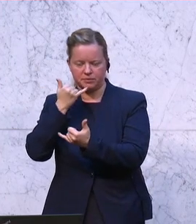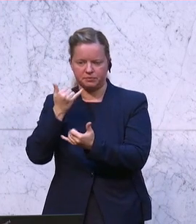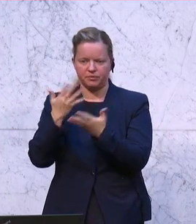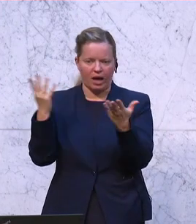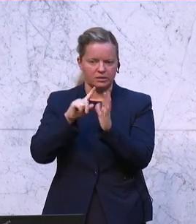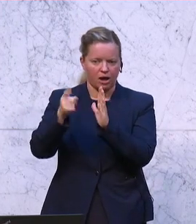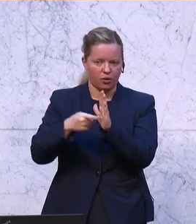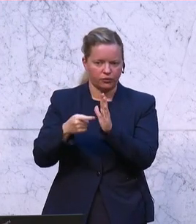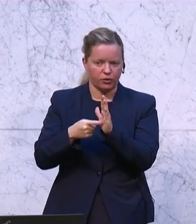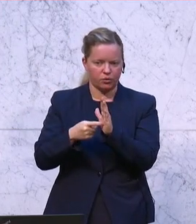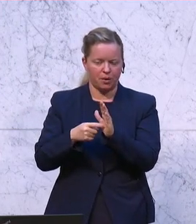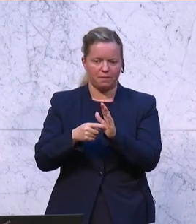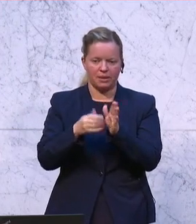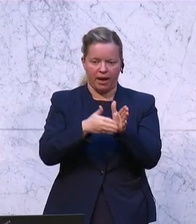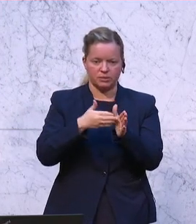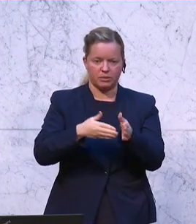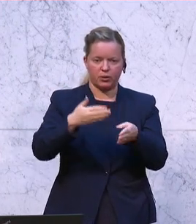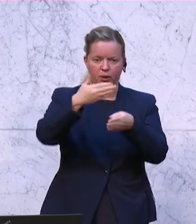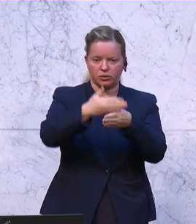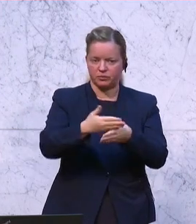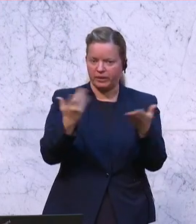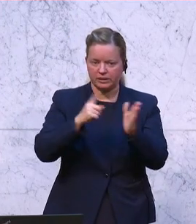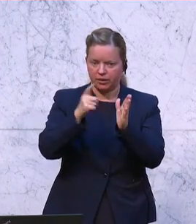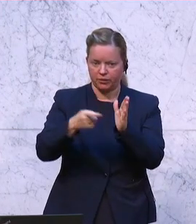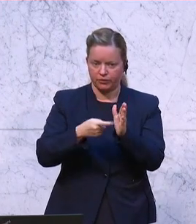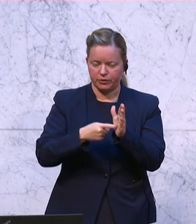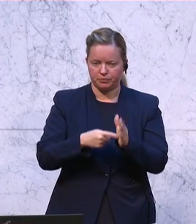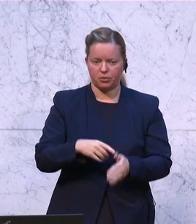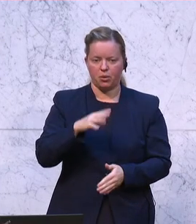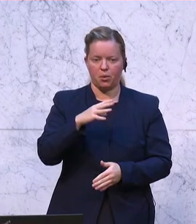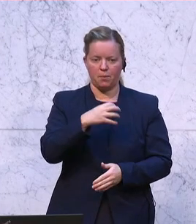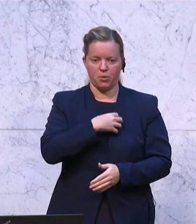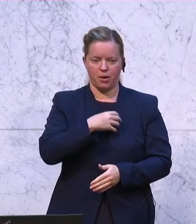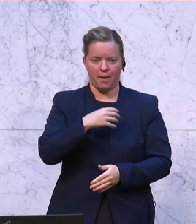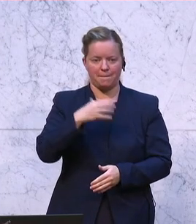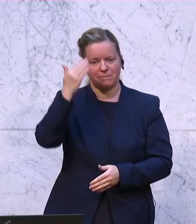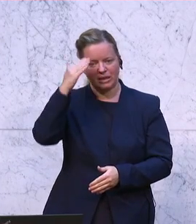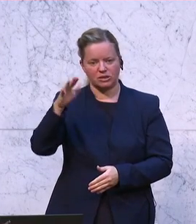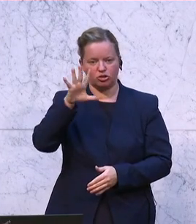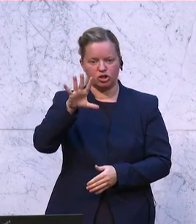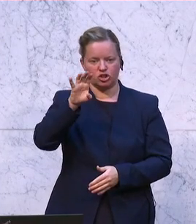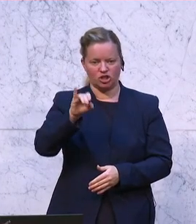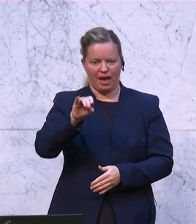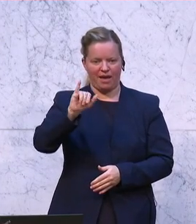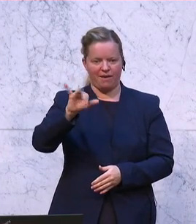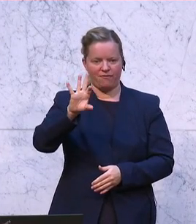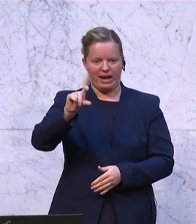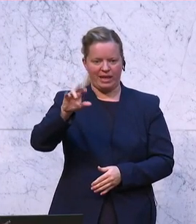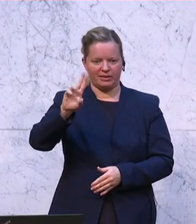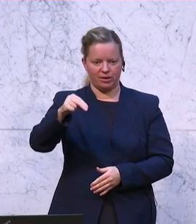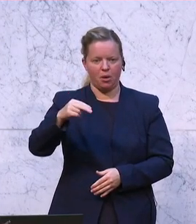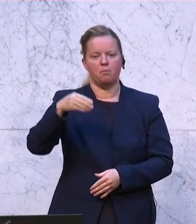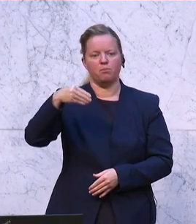das auch ist mit diesen Eisenbahnkreuzungen. Und ich habe dort den Bürgermeister aus Scheifling angerufen, der ist im oberen Murtal